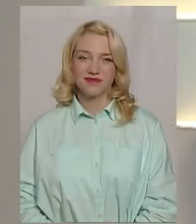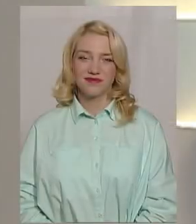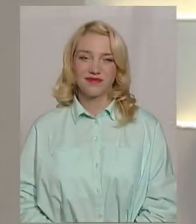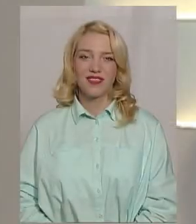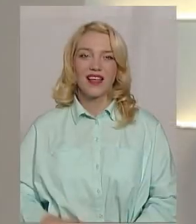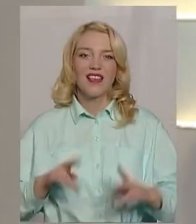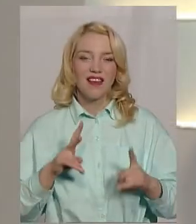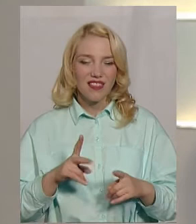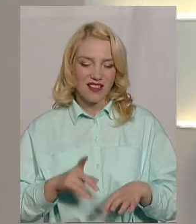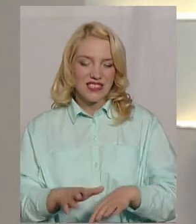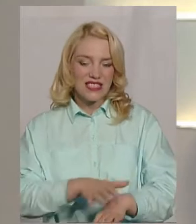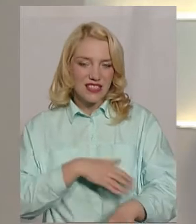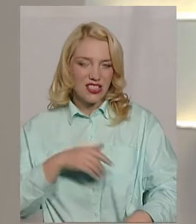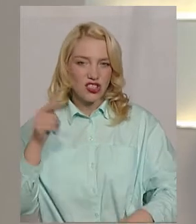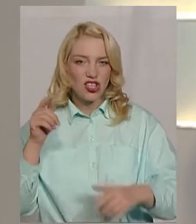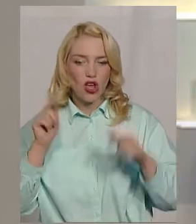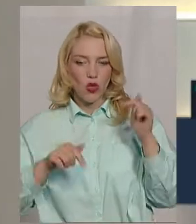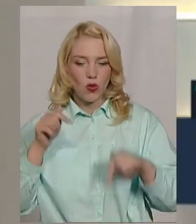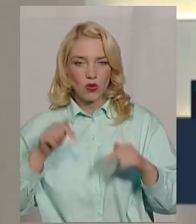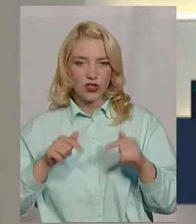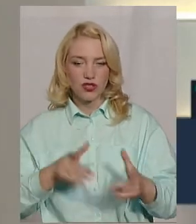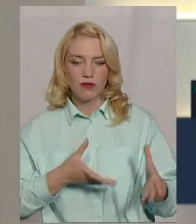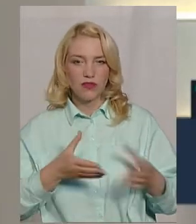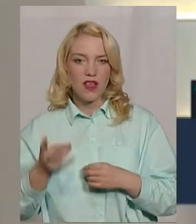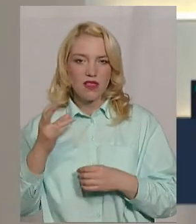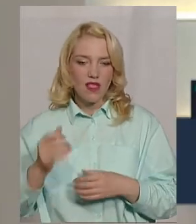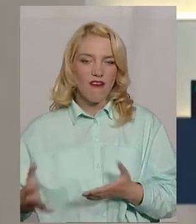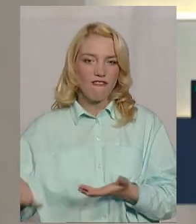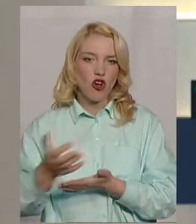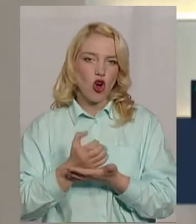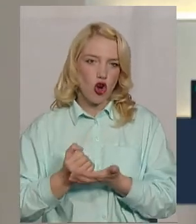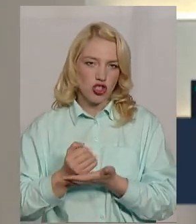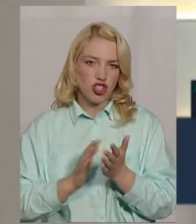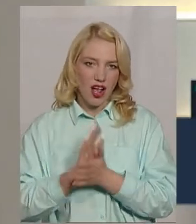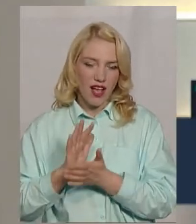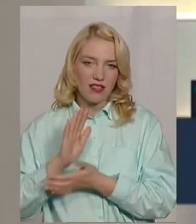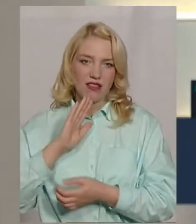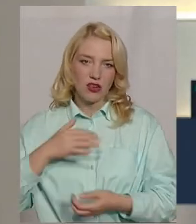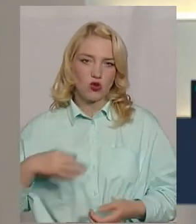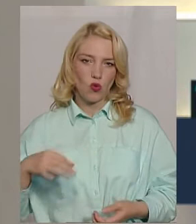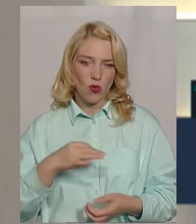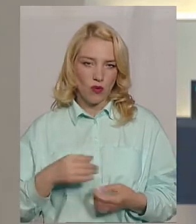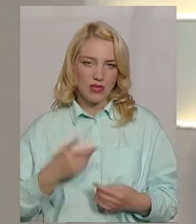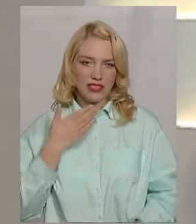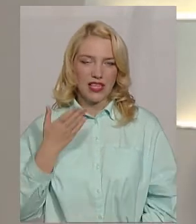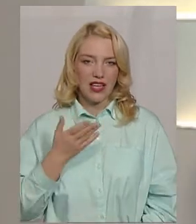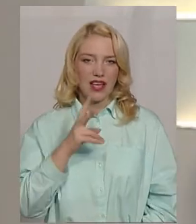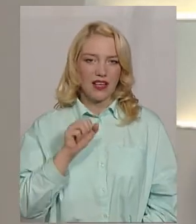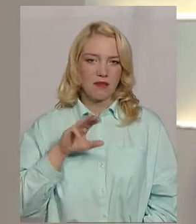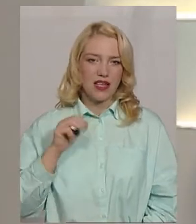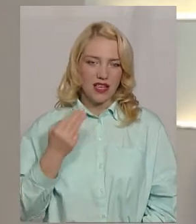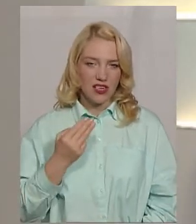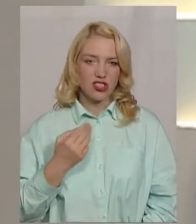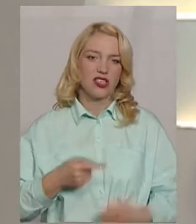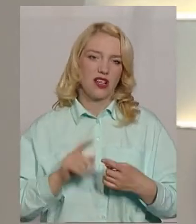Як затяжні дощі позначуються на врожаї в області? Ця тема дня мене звати Олена Кеміняшна, жестову мову перекладає Оксана